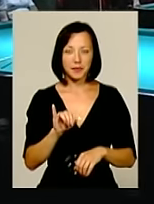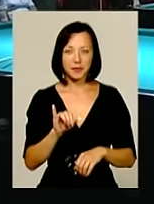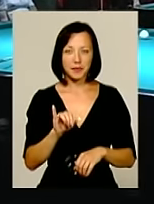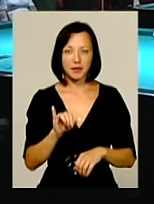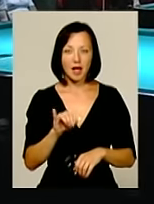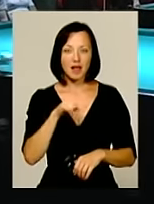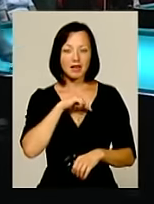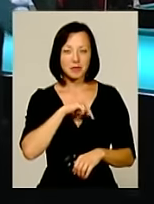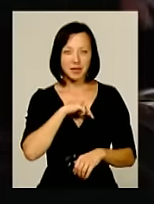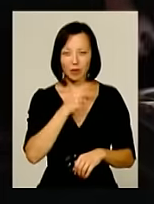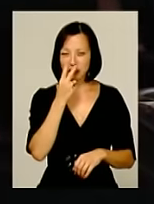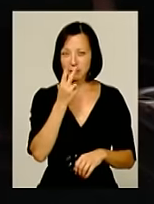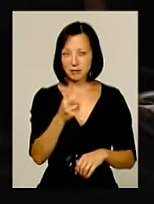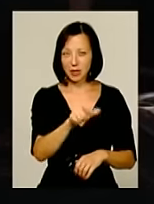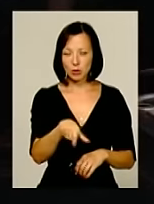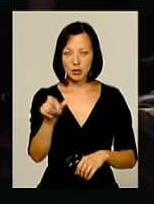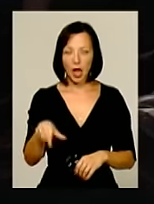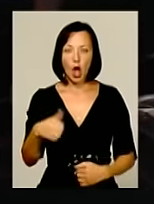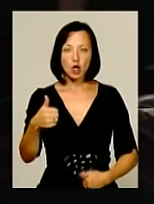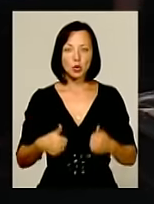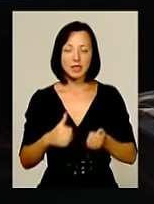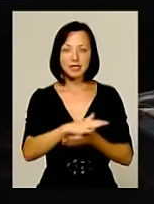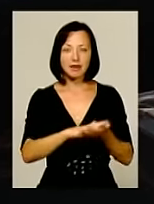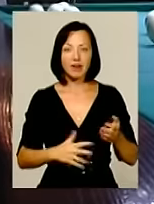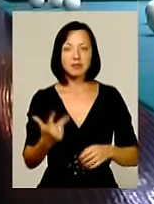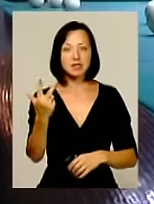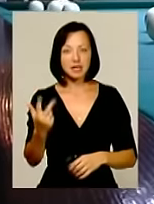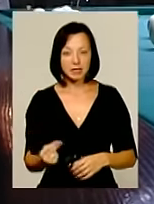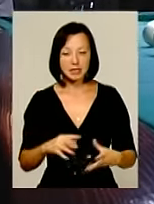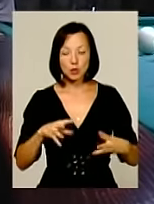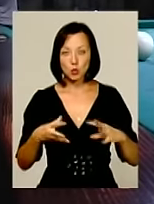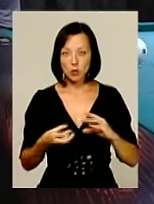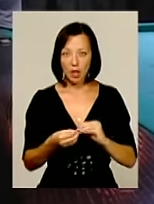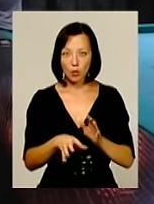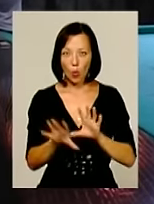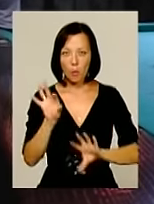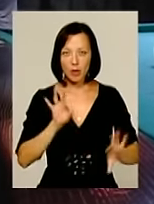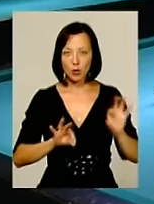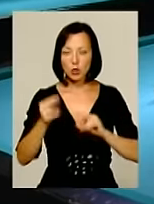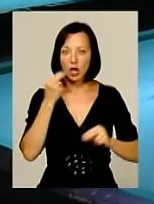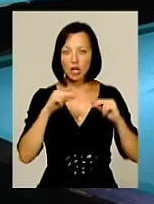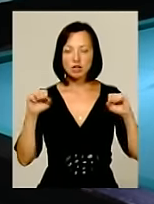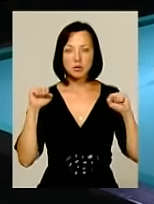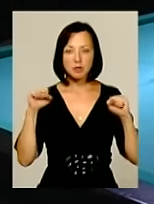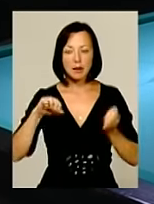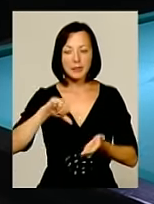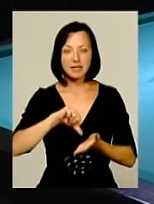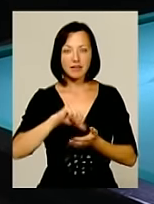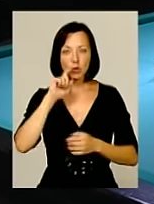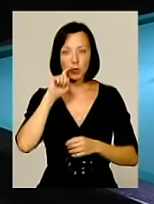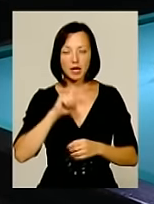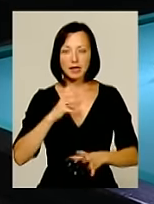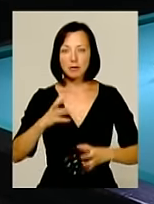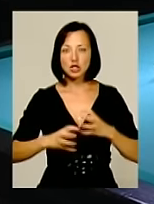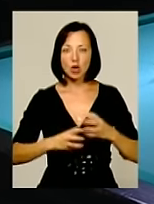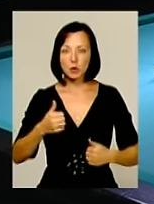психіку людей дивитися. Турнір з більярду триватиме три дні. За його результатами оберуть кращих спортсменів, які представлятимуть Україну